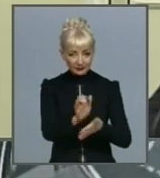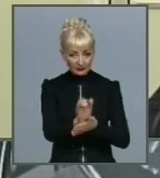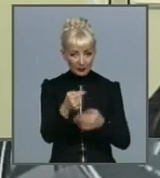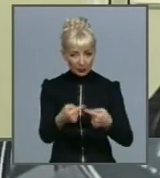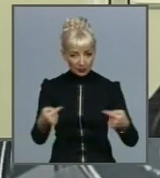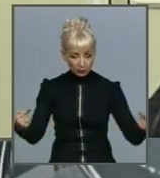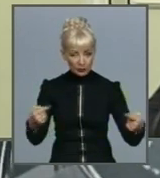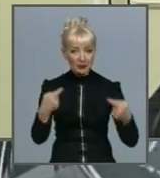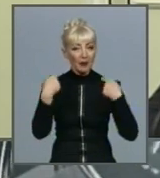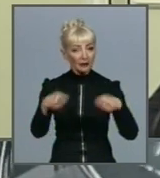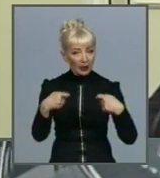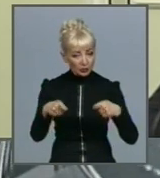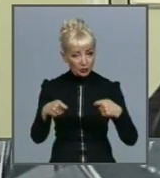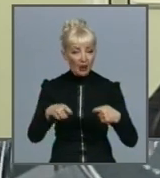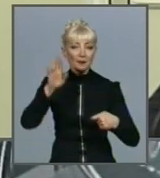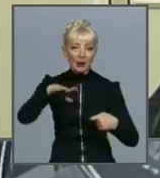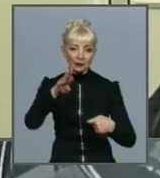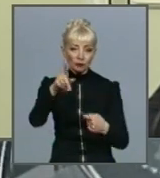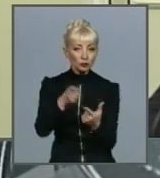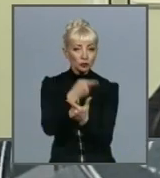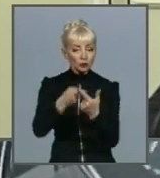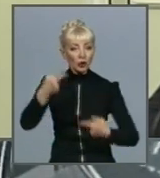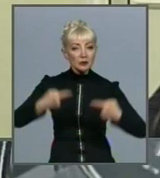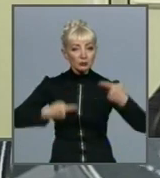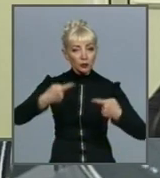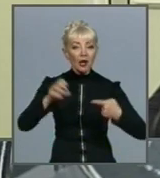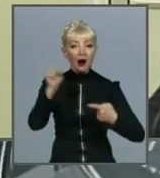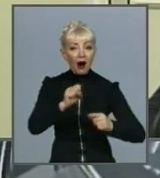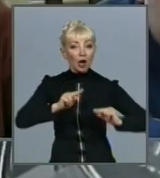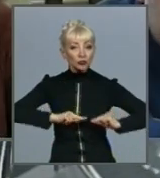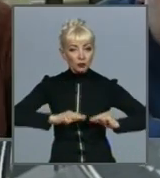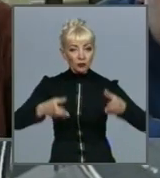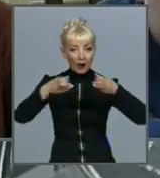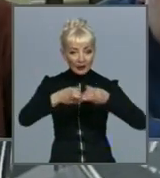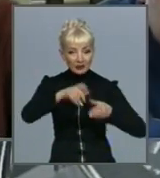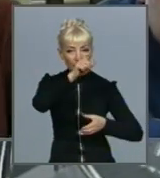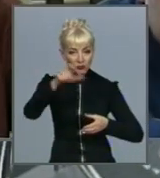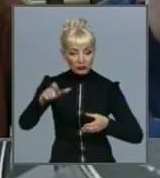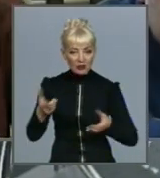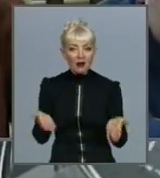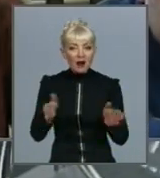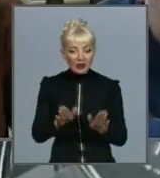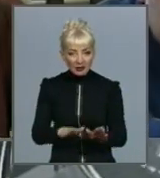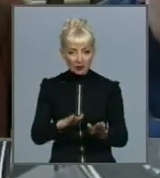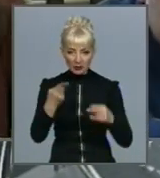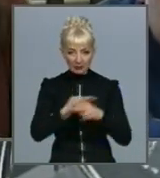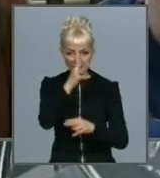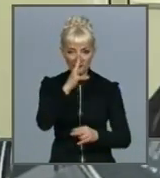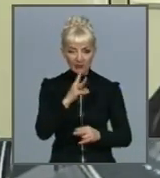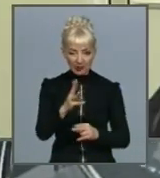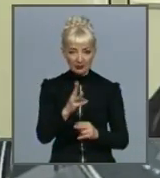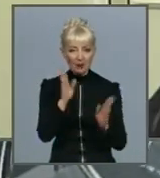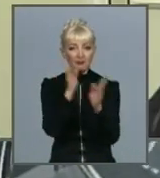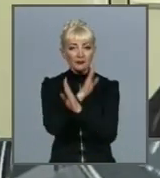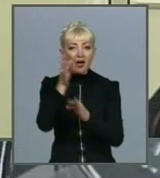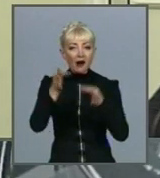спорюєте друг з другом. А трудовий колектив залишається в накладі, екологія залишається в накладі. Ви нам скажіть, тому що в